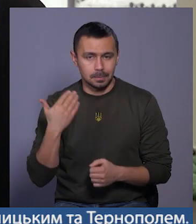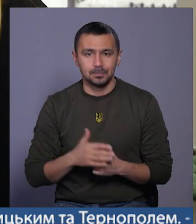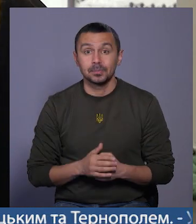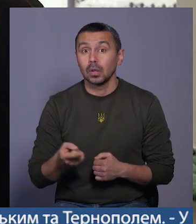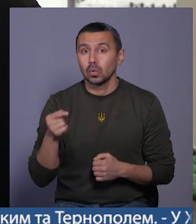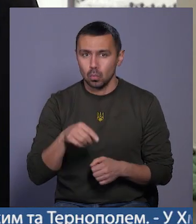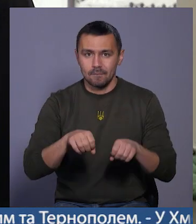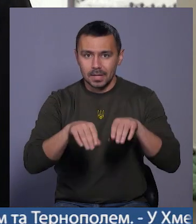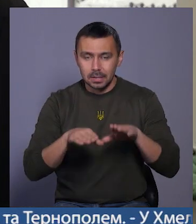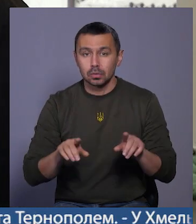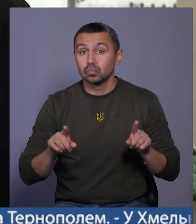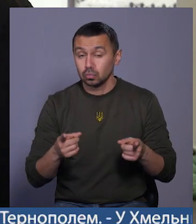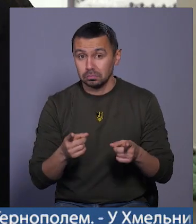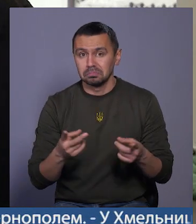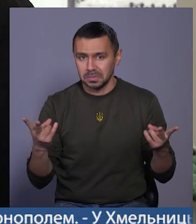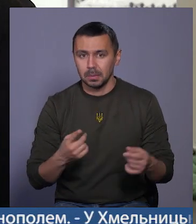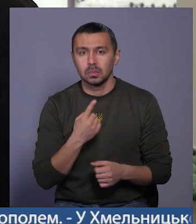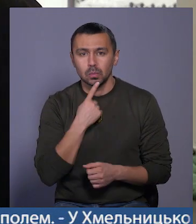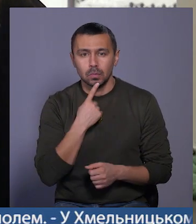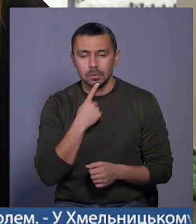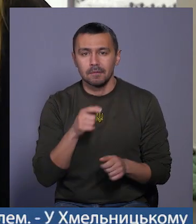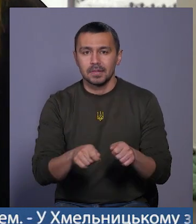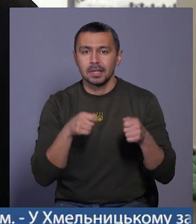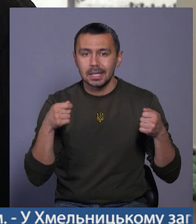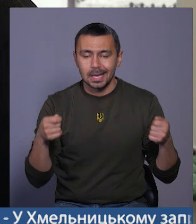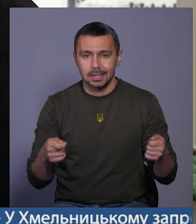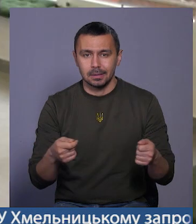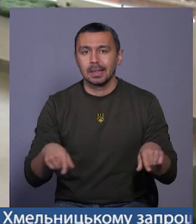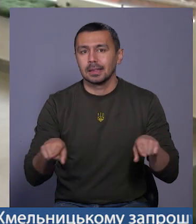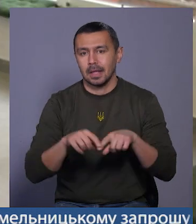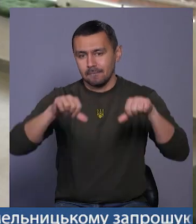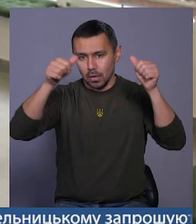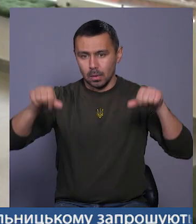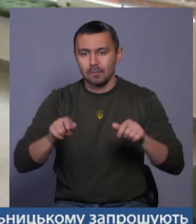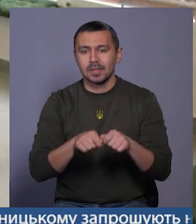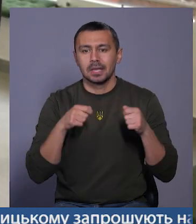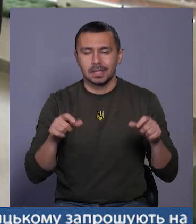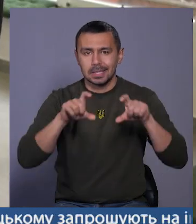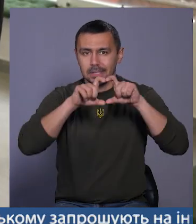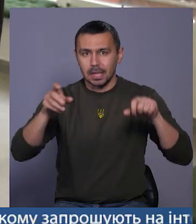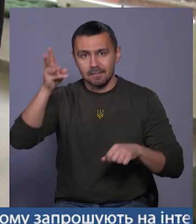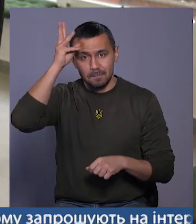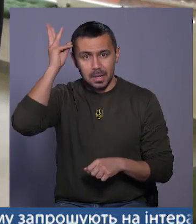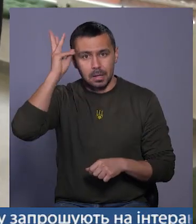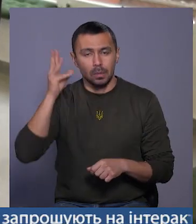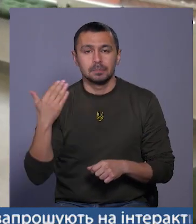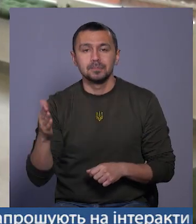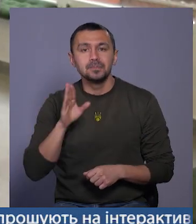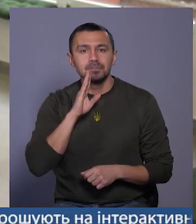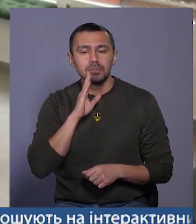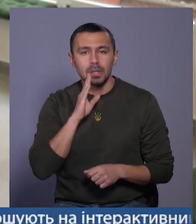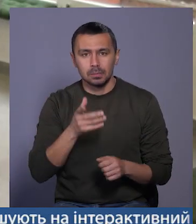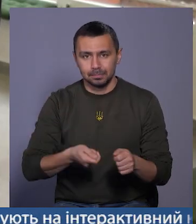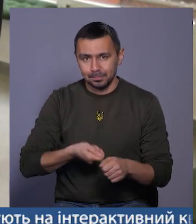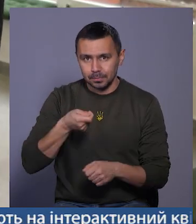І тому вирішила, чому б не спробувати і не відкрити саме такий формат. Аби відкрити заклад у Хмельницькому, Людмила Дзьоба